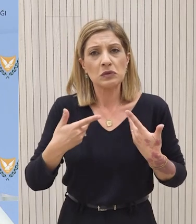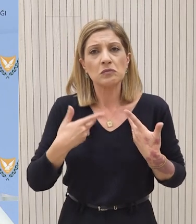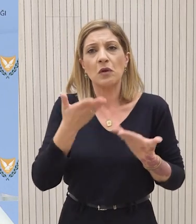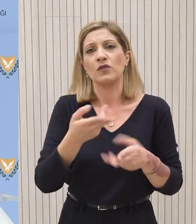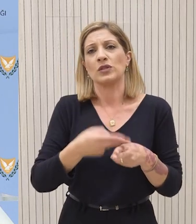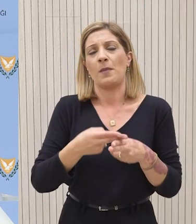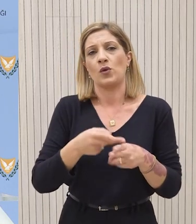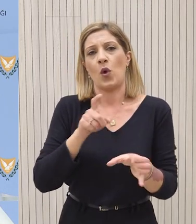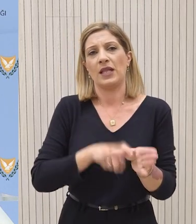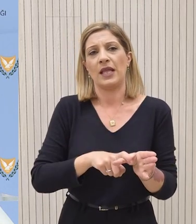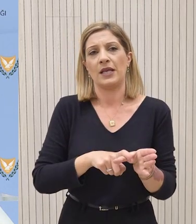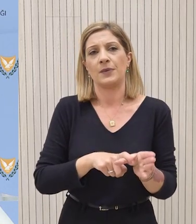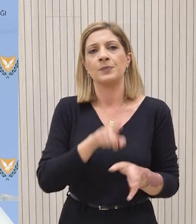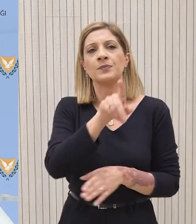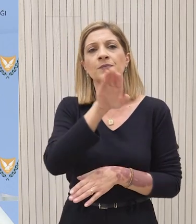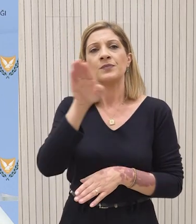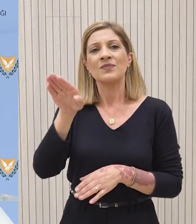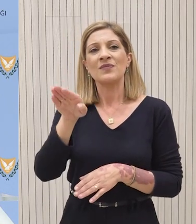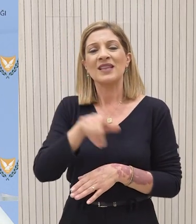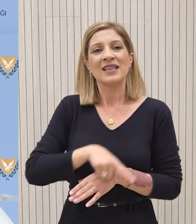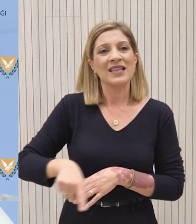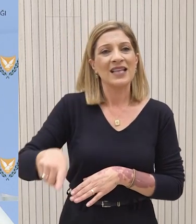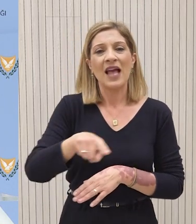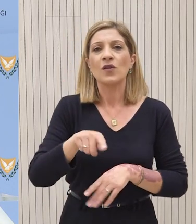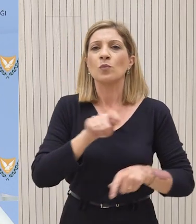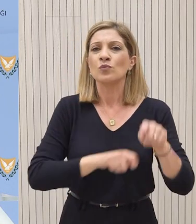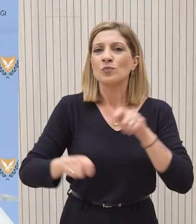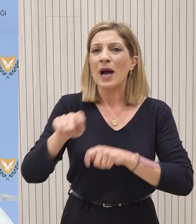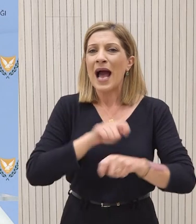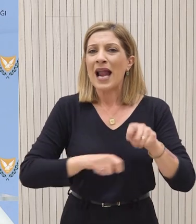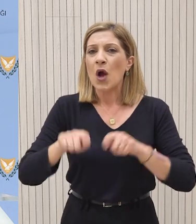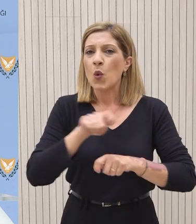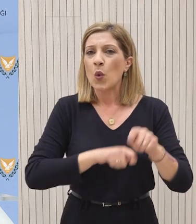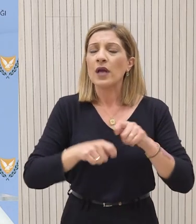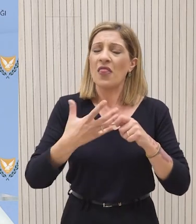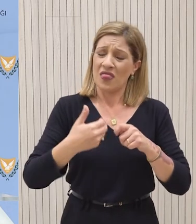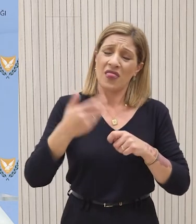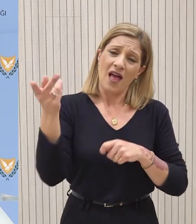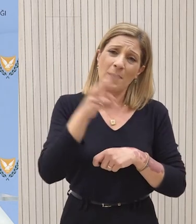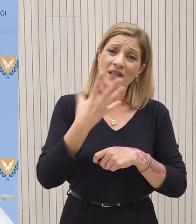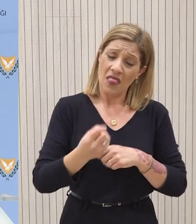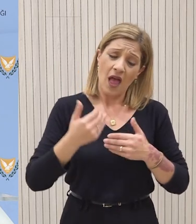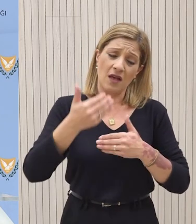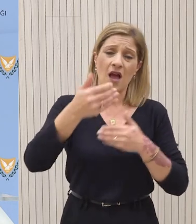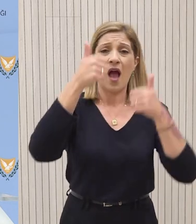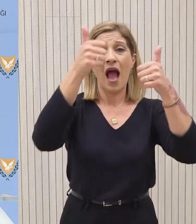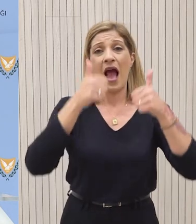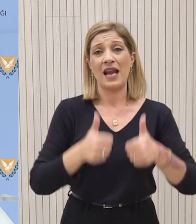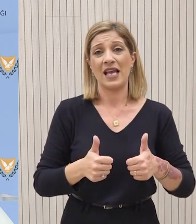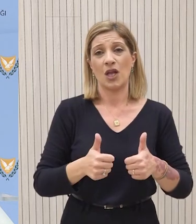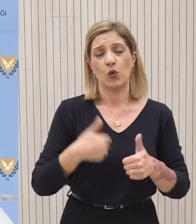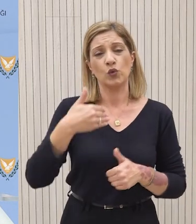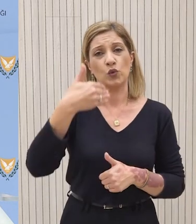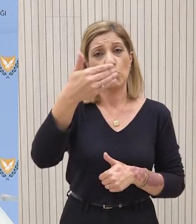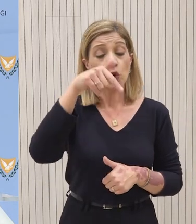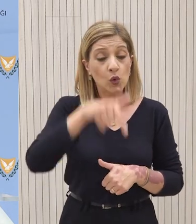παρουσία της ΣΥΕΡΟΣ στην περιοχή. Οι πλοκοί μονάρων παραγωγής δεν θα γίνει. Θα υπάρξουν περισσότερες ανακοινώσεις στην πορεία. Αυτό το οποίο πήγε